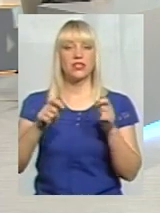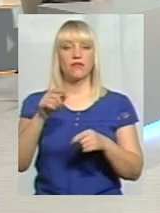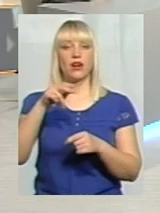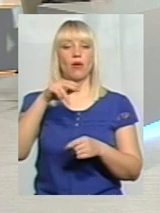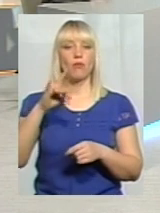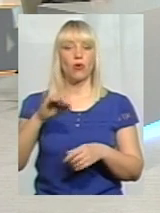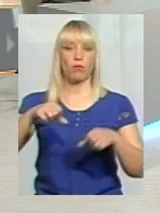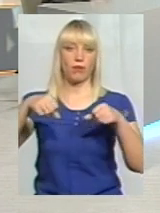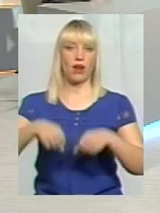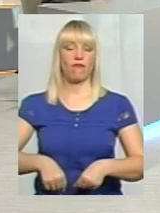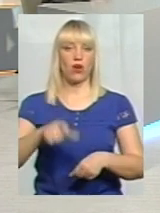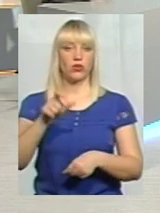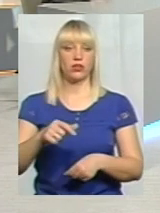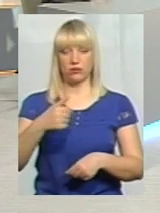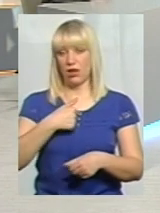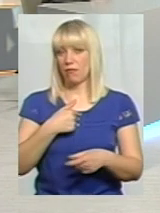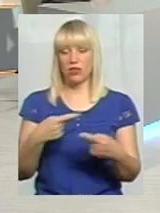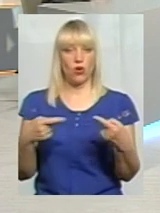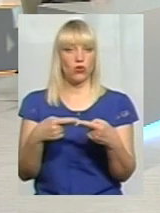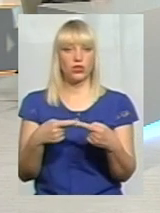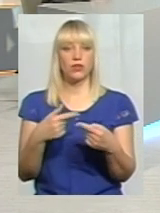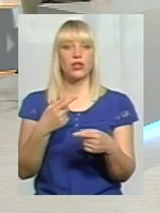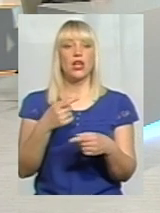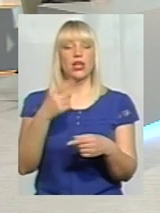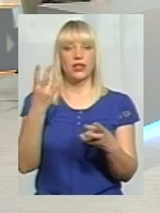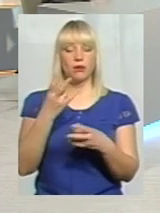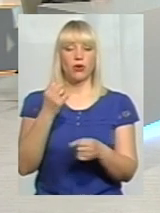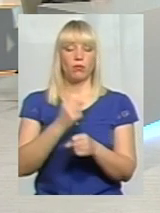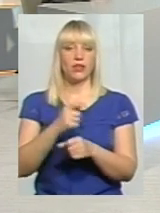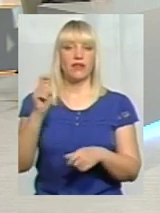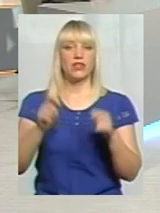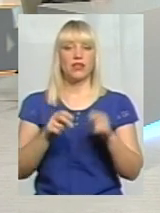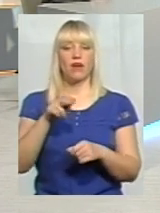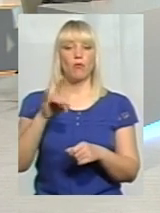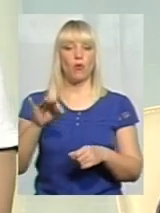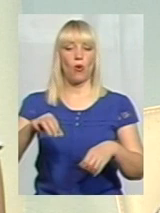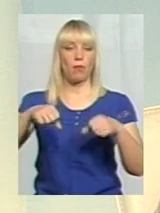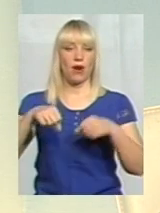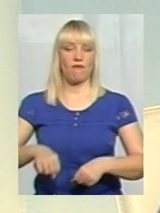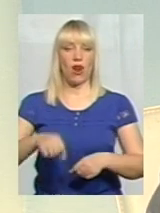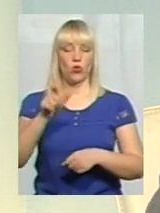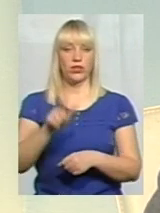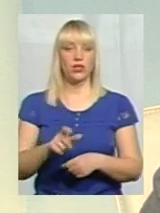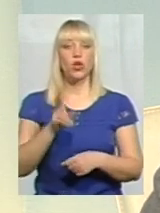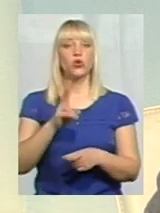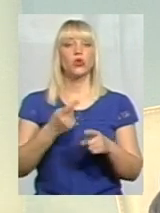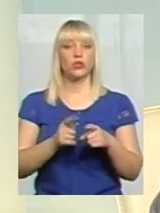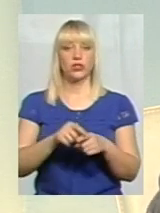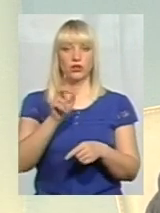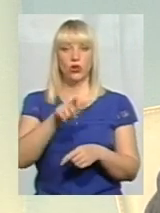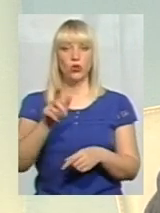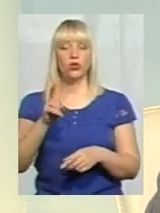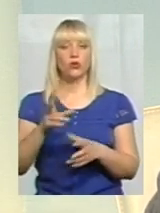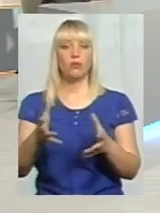Для мене очевидно, що це має бути фестиваль про права людини, бо в нас з цим проблема. Так от хто ці люди, які приймають це рішення?